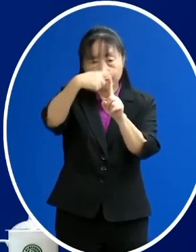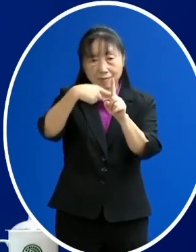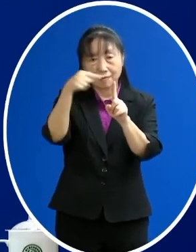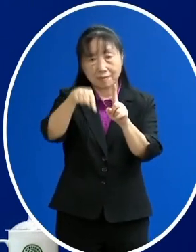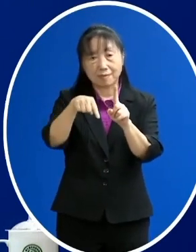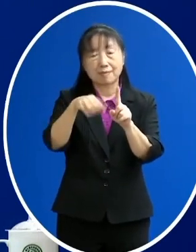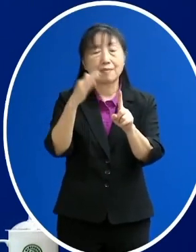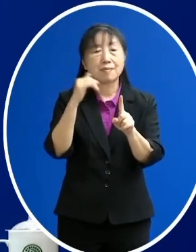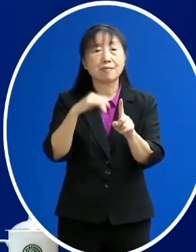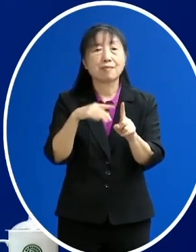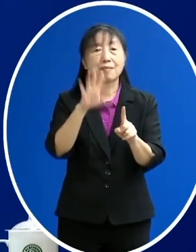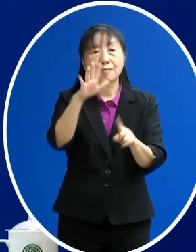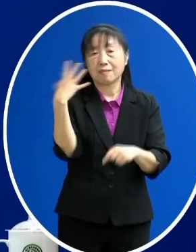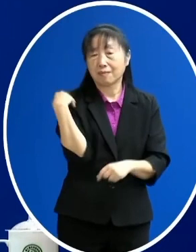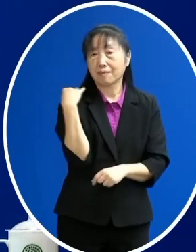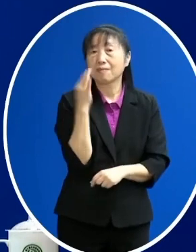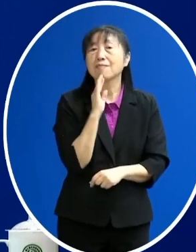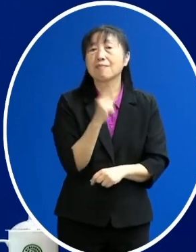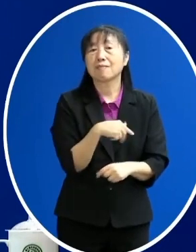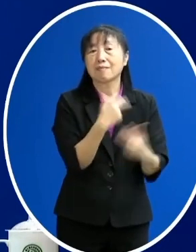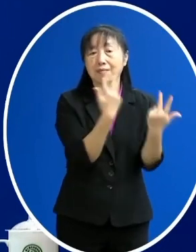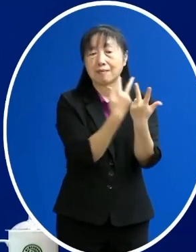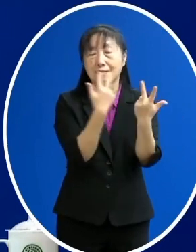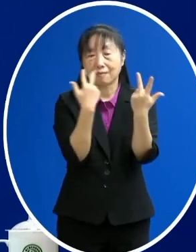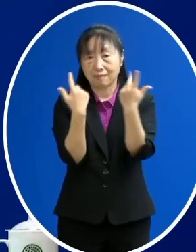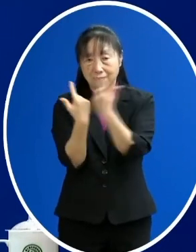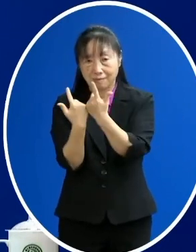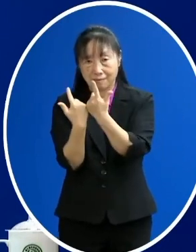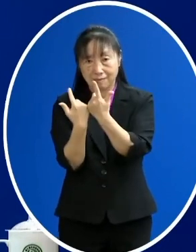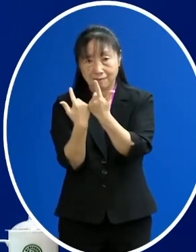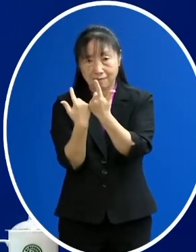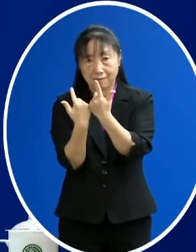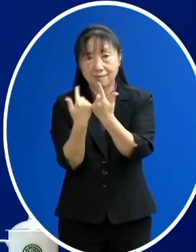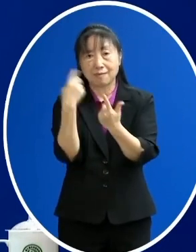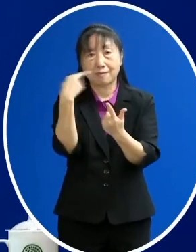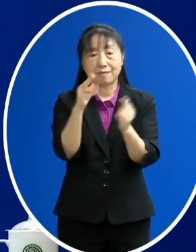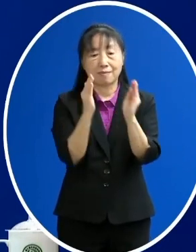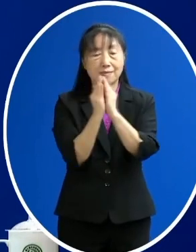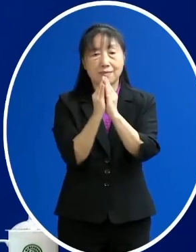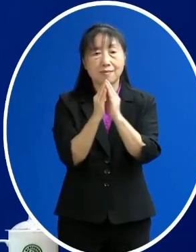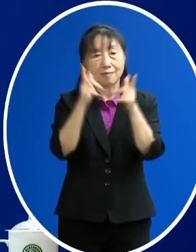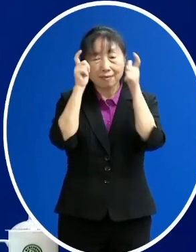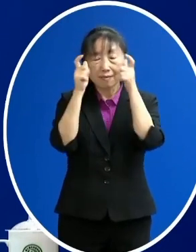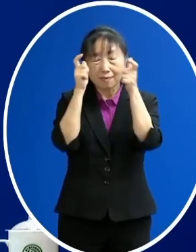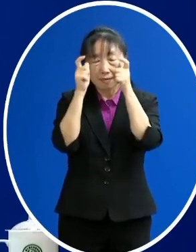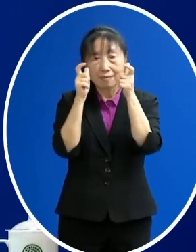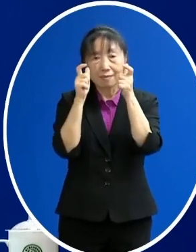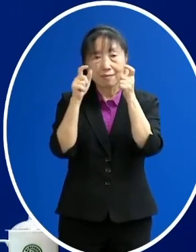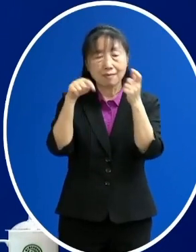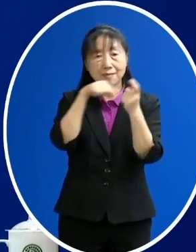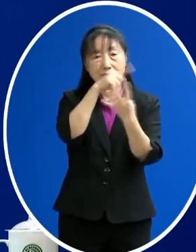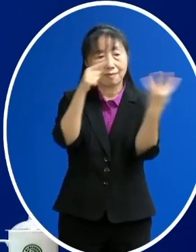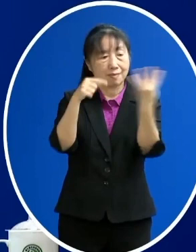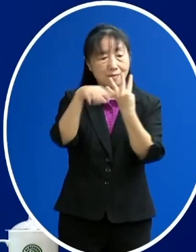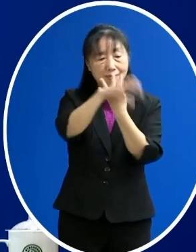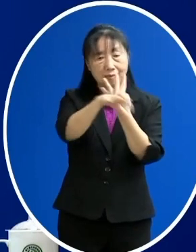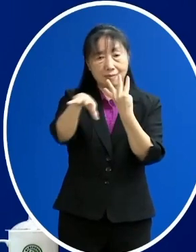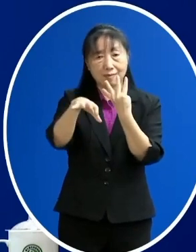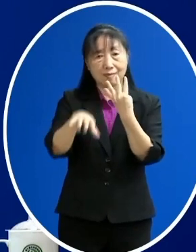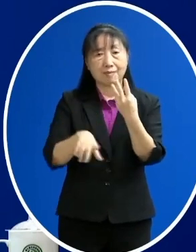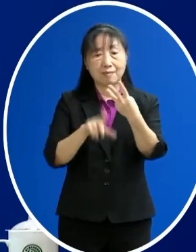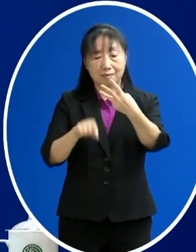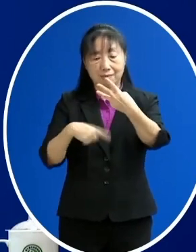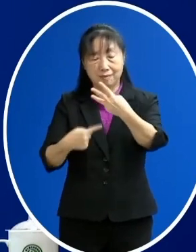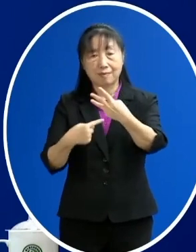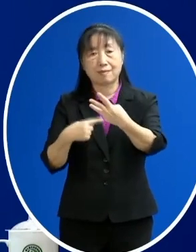維持的部分是雙北台北市新北市還有另外桃園跟高雄在3月1號開始仍然暫